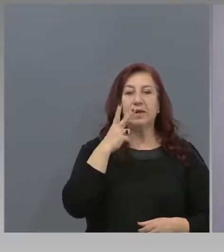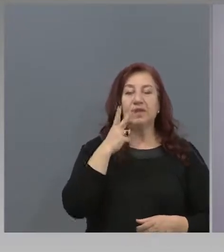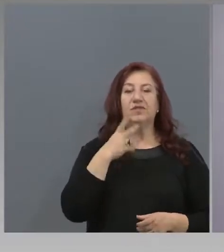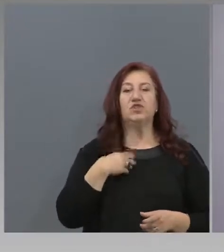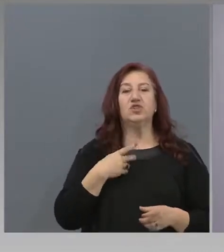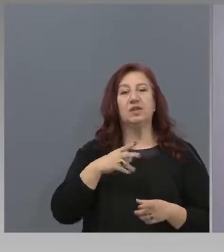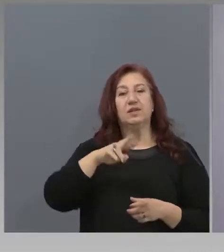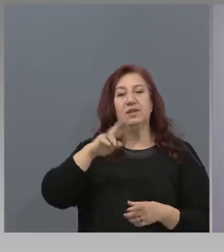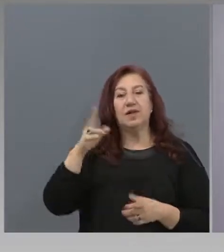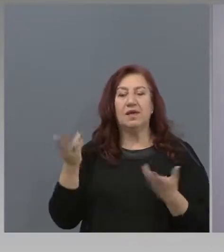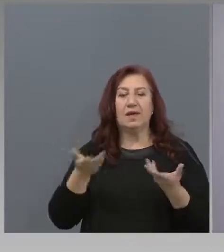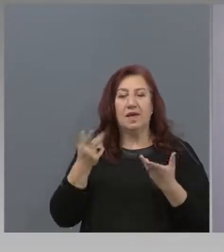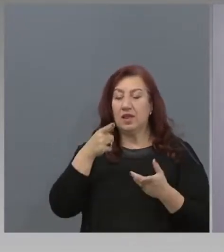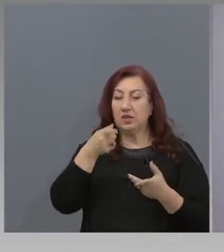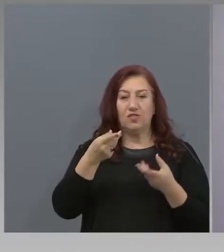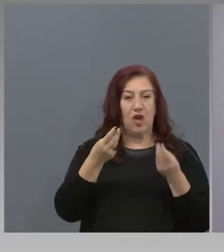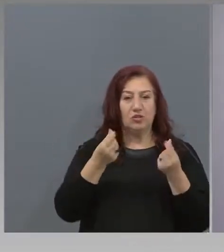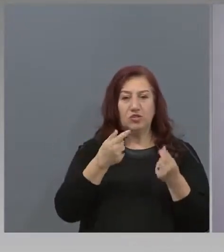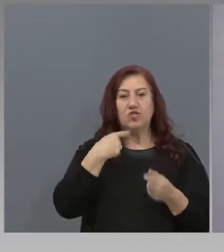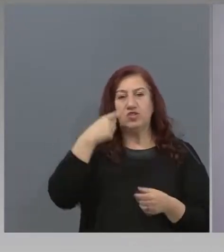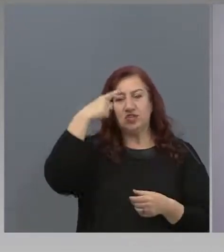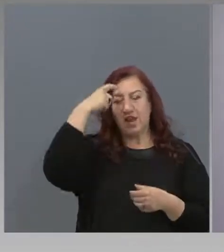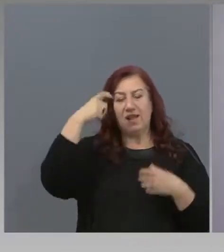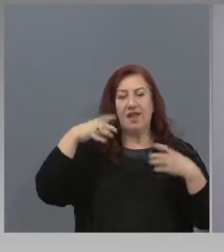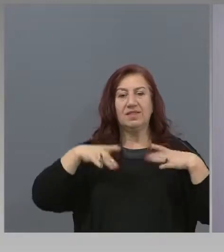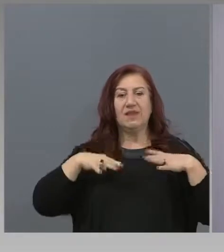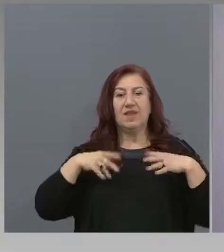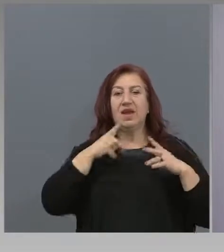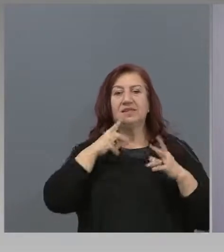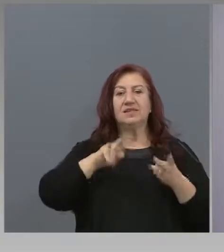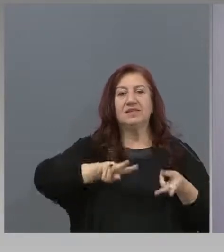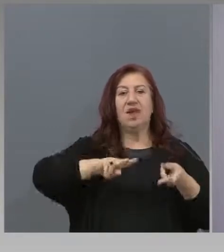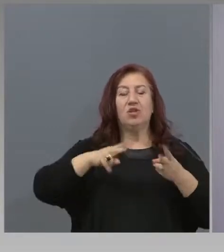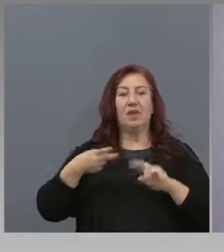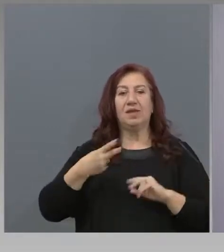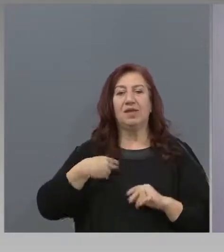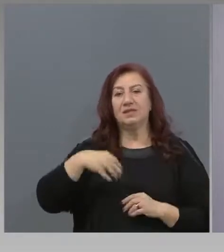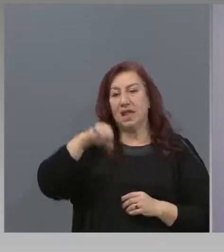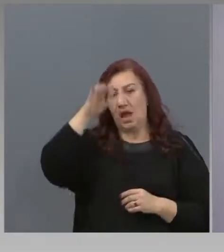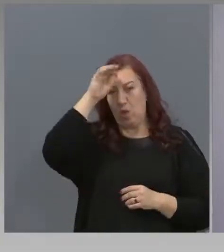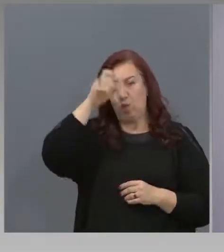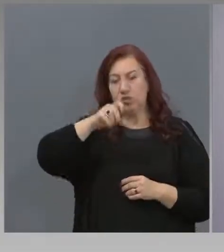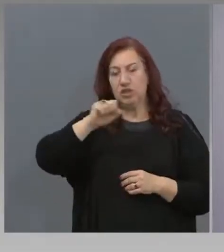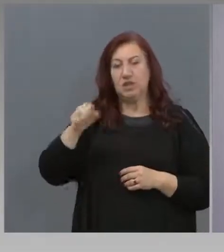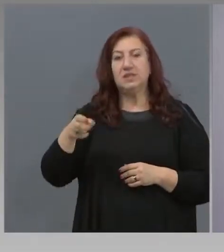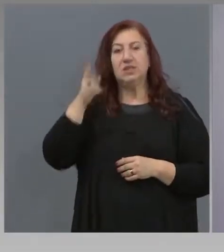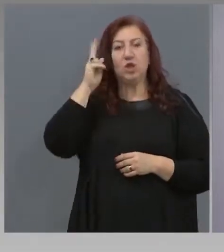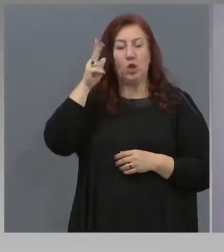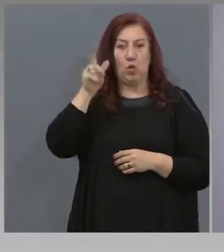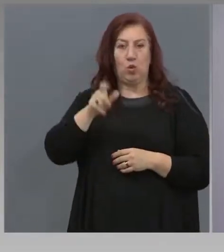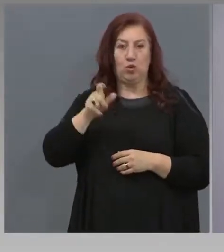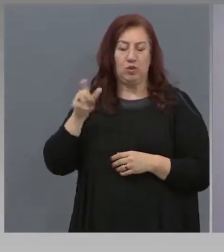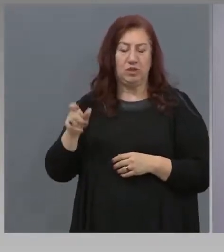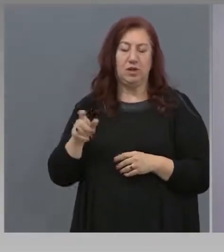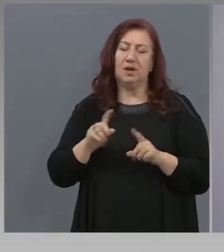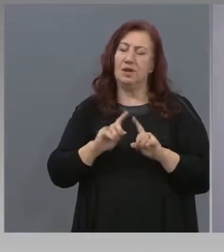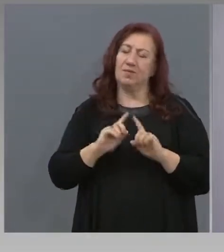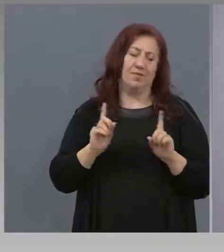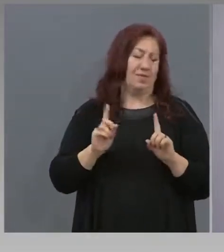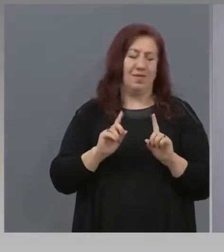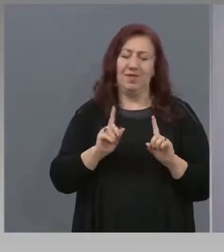вакансия де-факто се отменя за учениците и учителите? Не, не се отменя. Такива дейности има